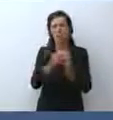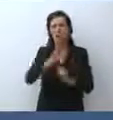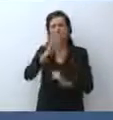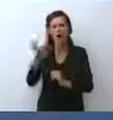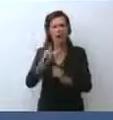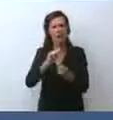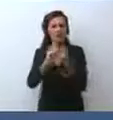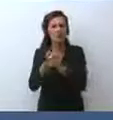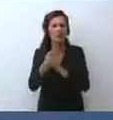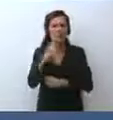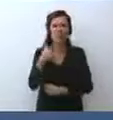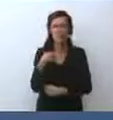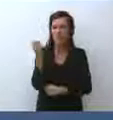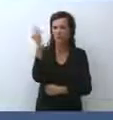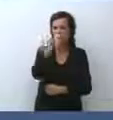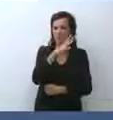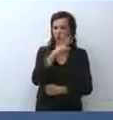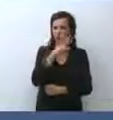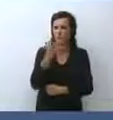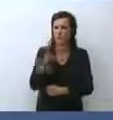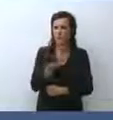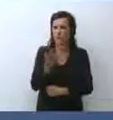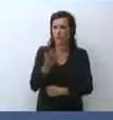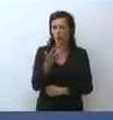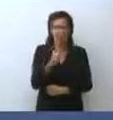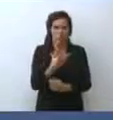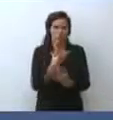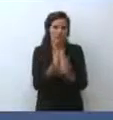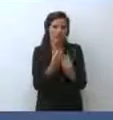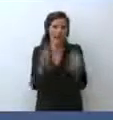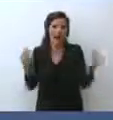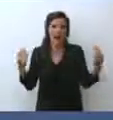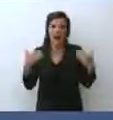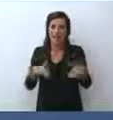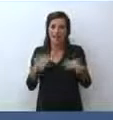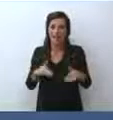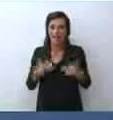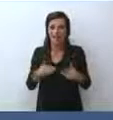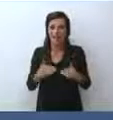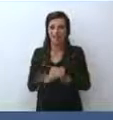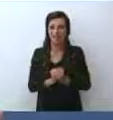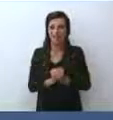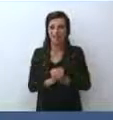dimenticato qualcosa, perché sono così tante che alla fine...